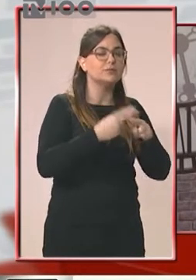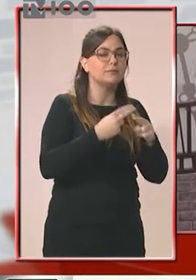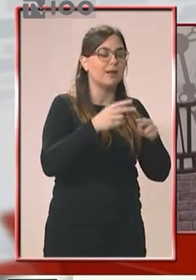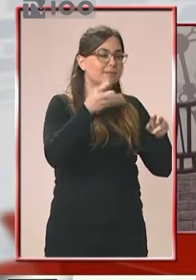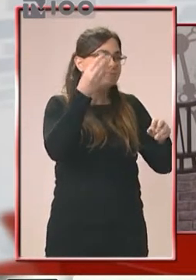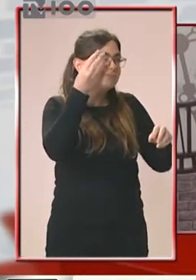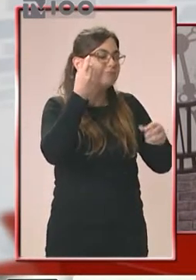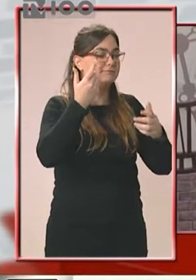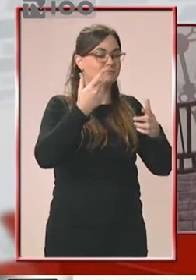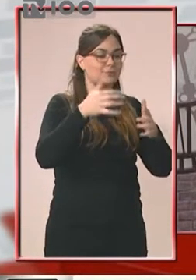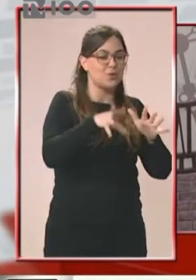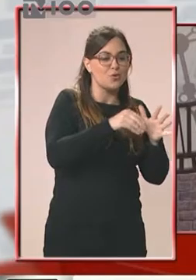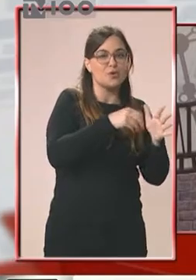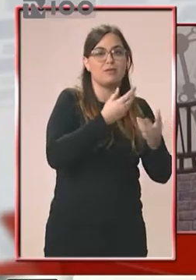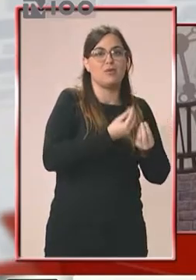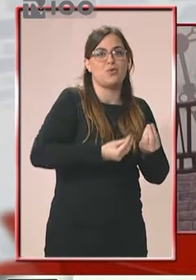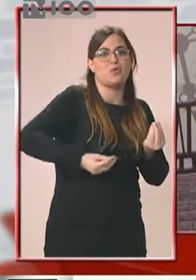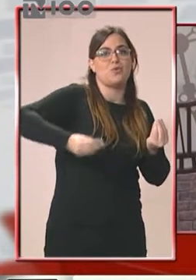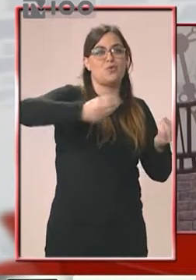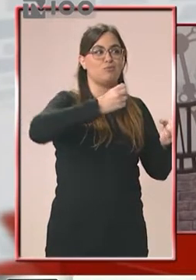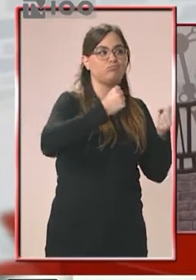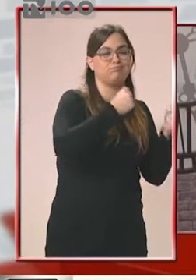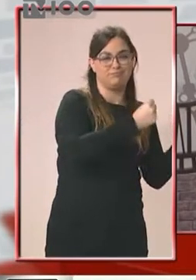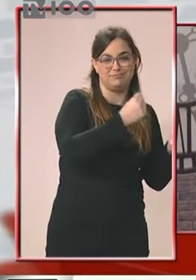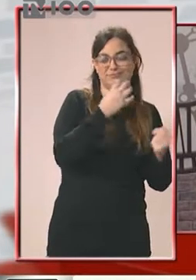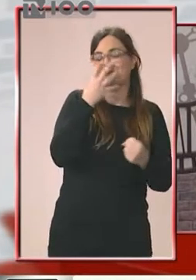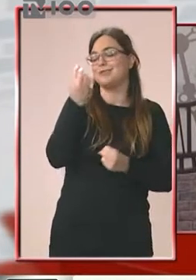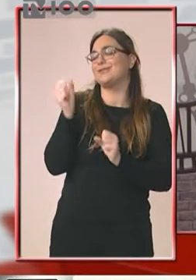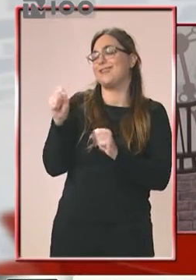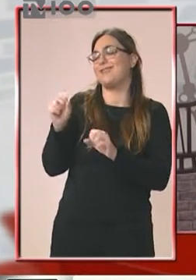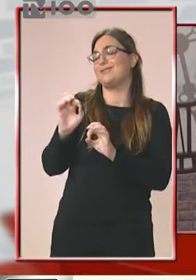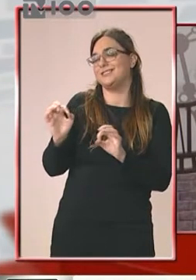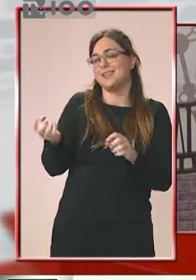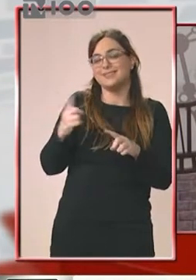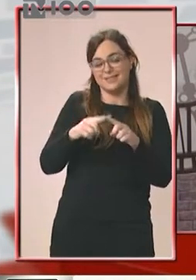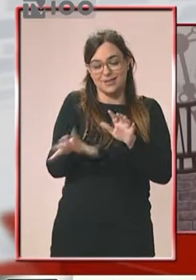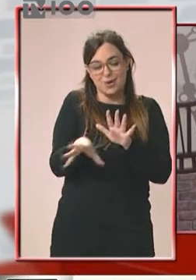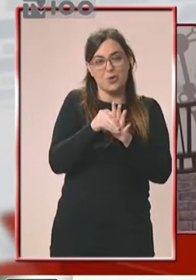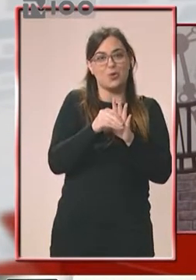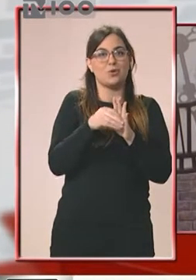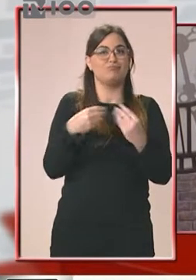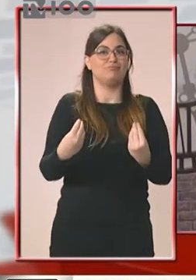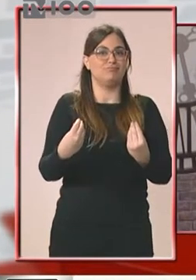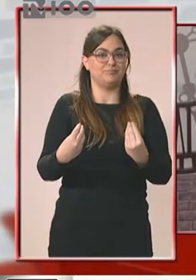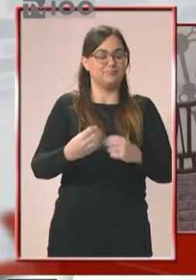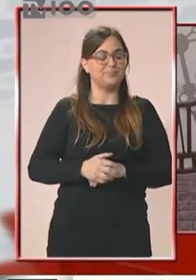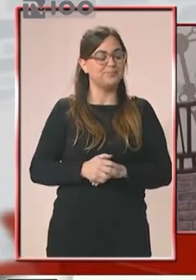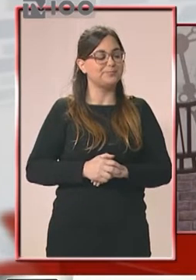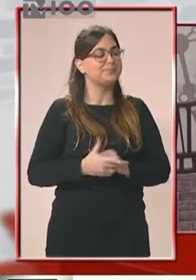υπόλοιπες είναι πολύ πιο έντονες. Έτσι. Και φυσικά και αυτής της... Αυτής. Αυτής ακριβώς. Ωραία. Το επόμενο